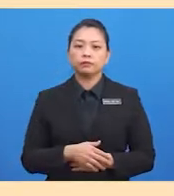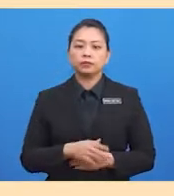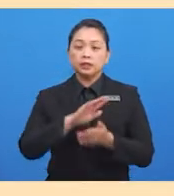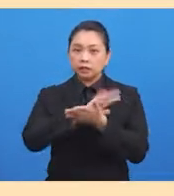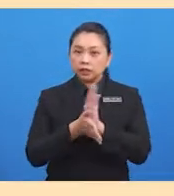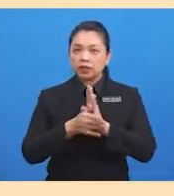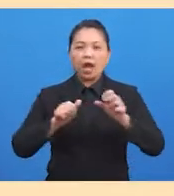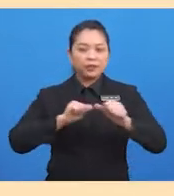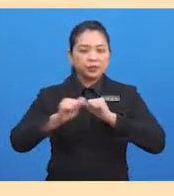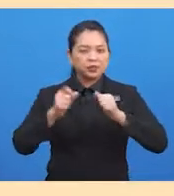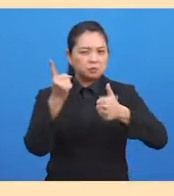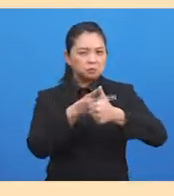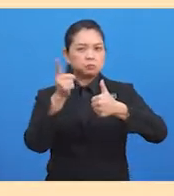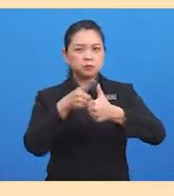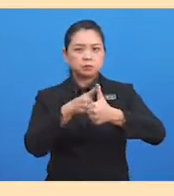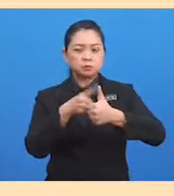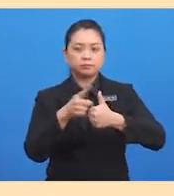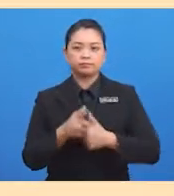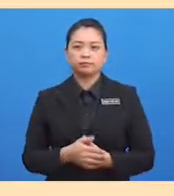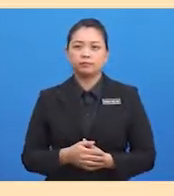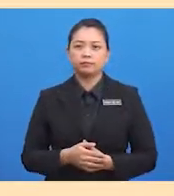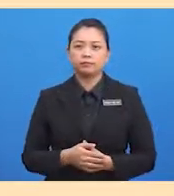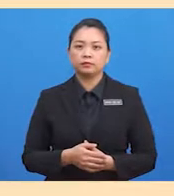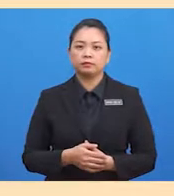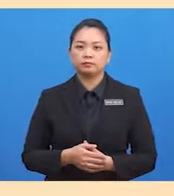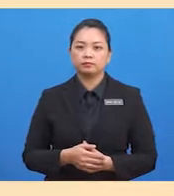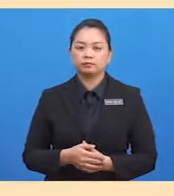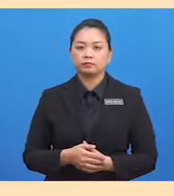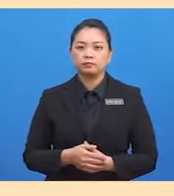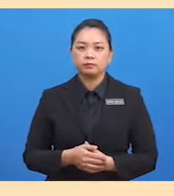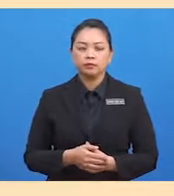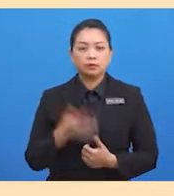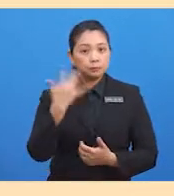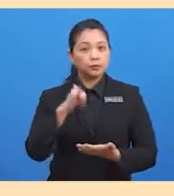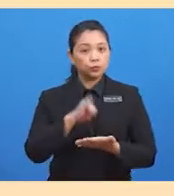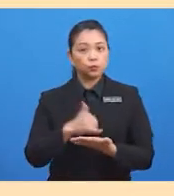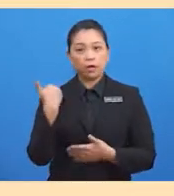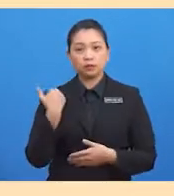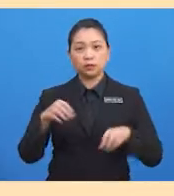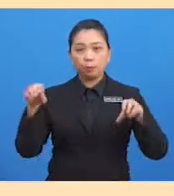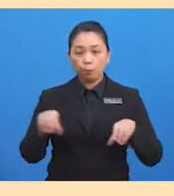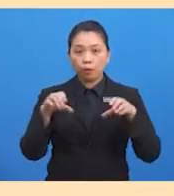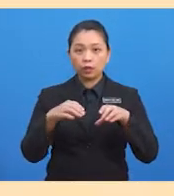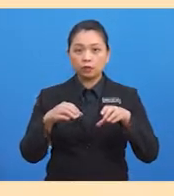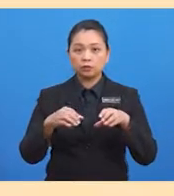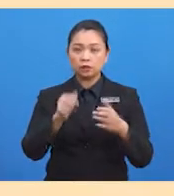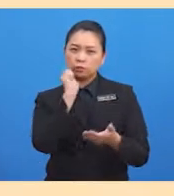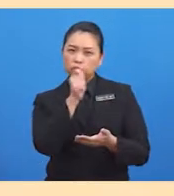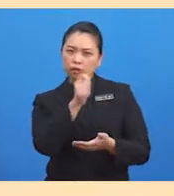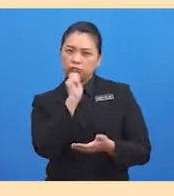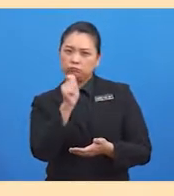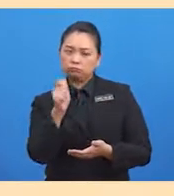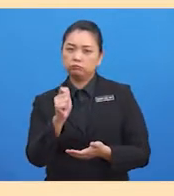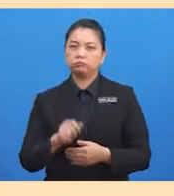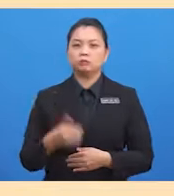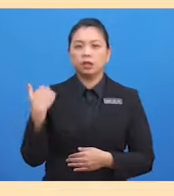selain itu, aktiviti pembuatan dan pertukangan turut berkembang. Manusia zaman